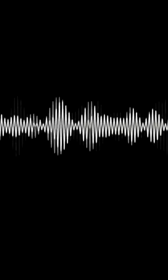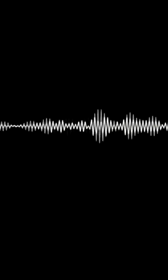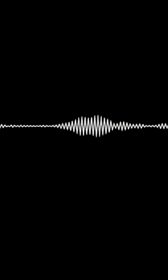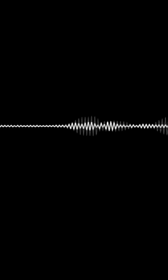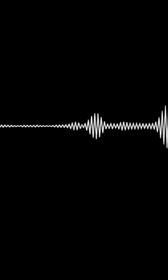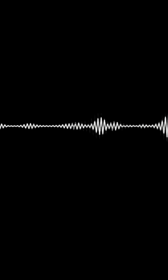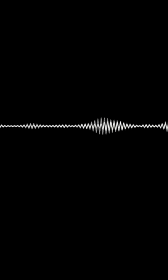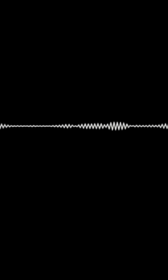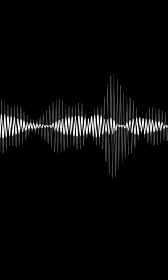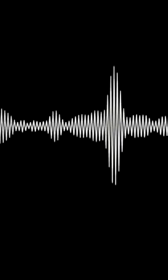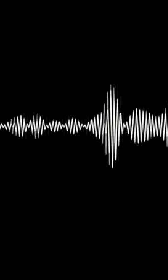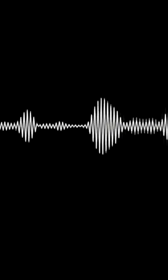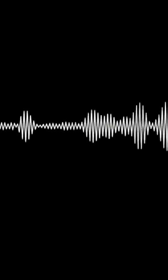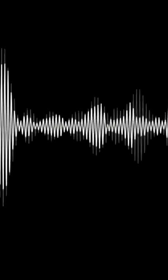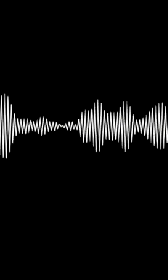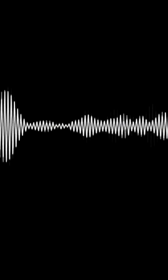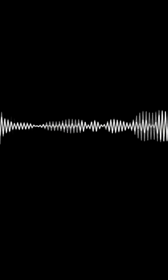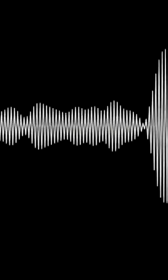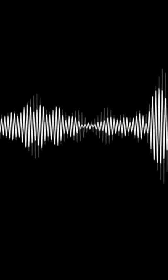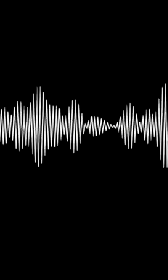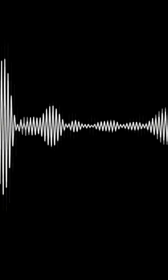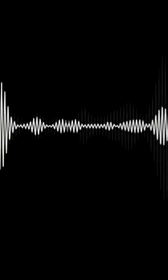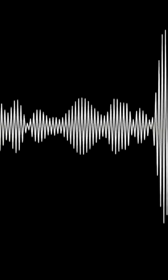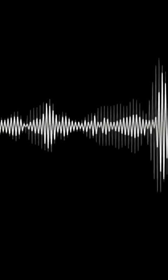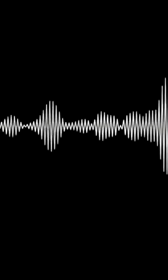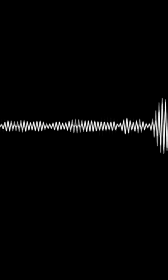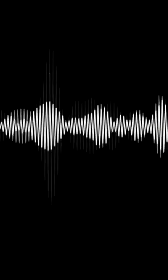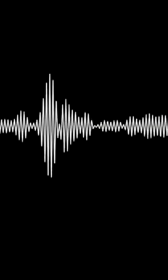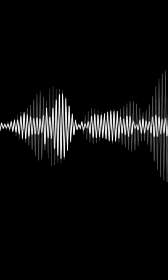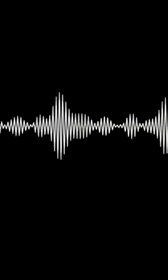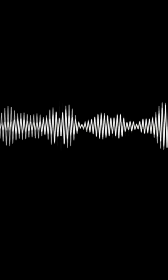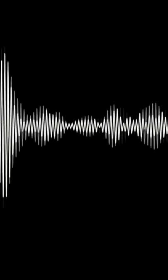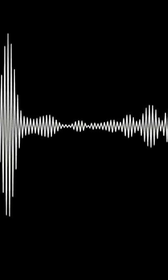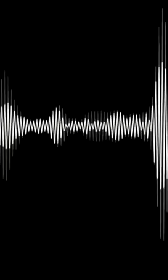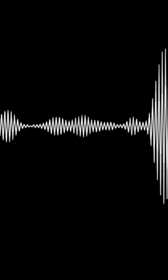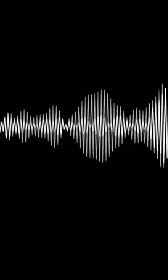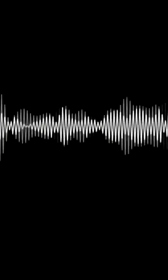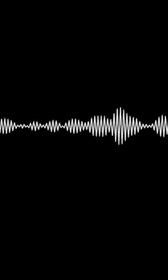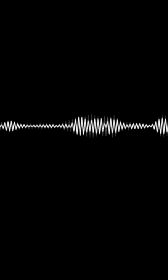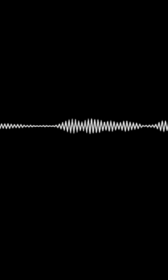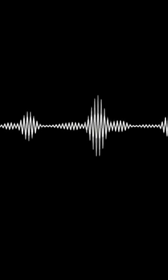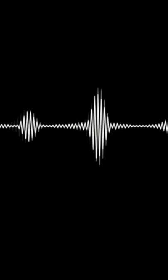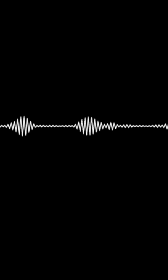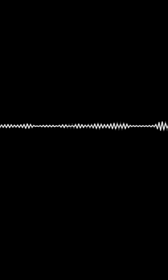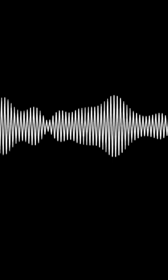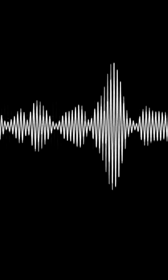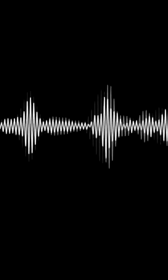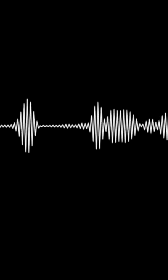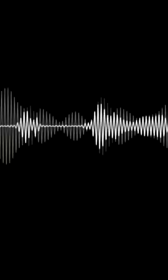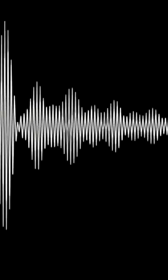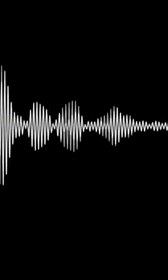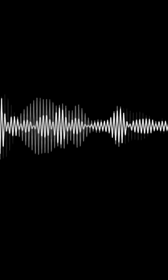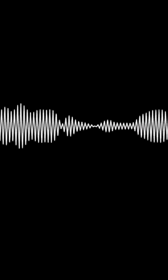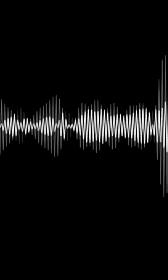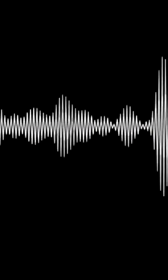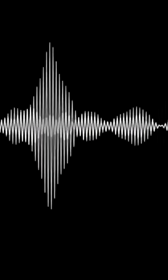Nie wszystkie osoby, które zapowiadaliśmy, że będą brały udział w